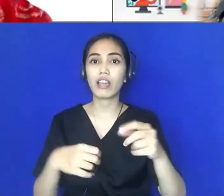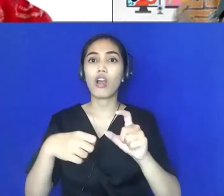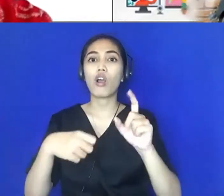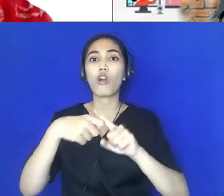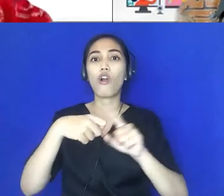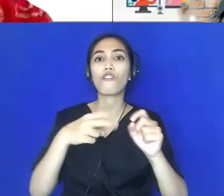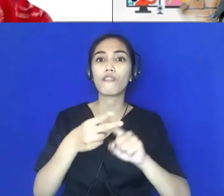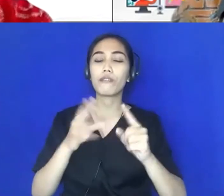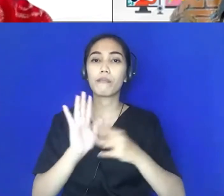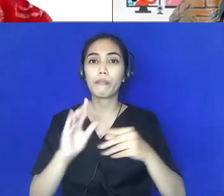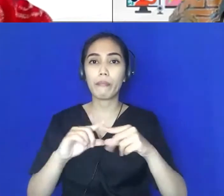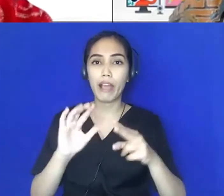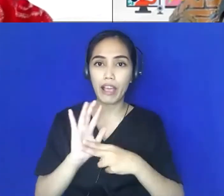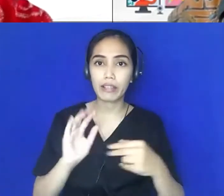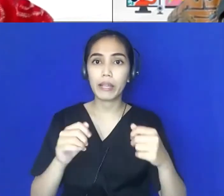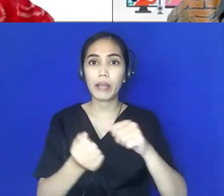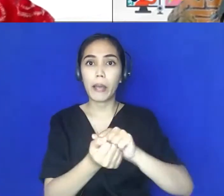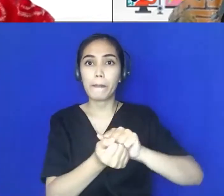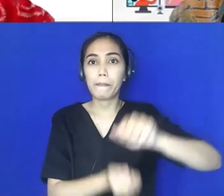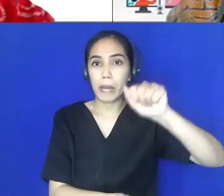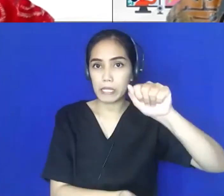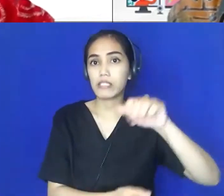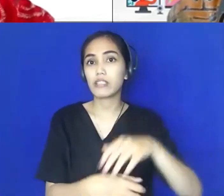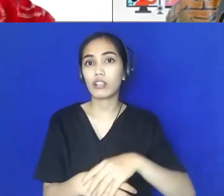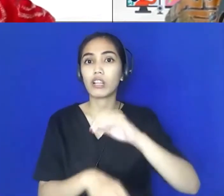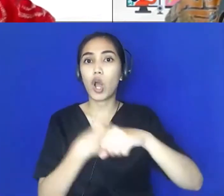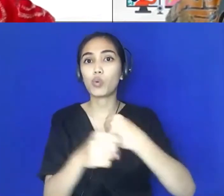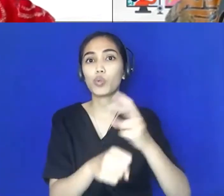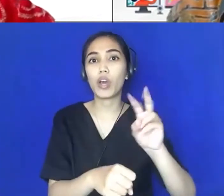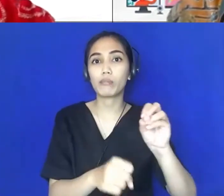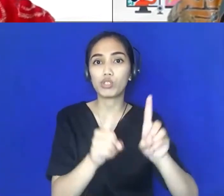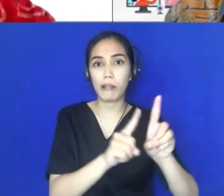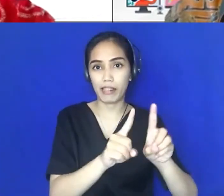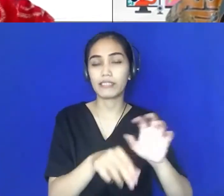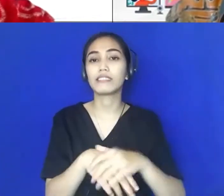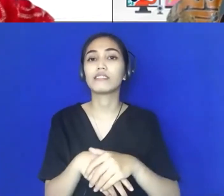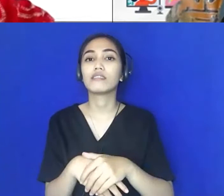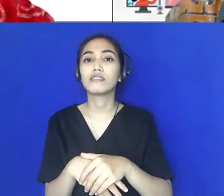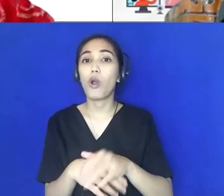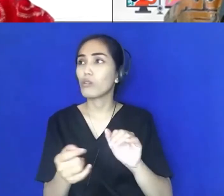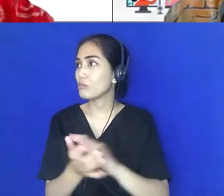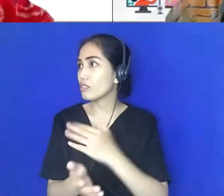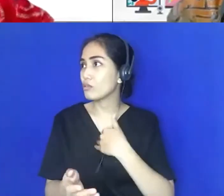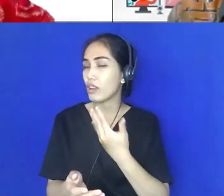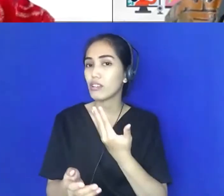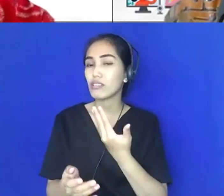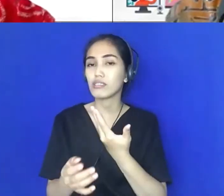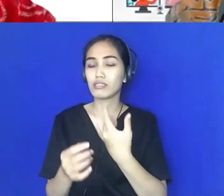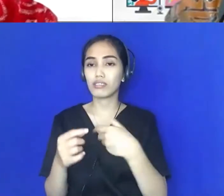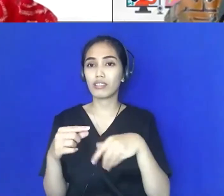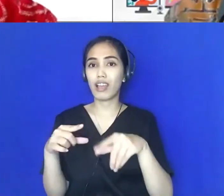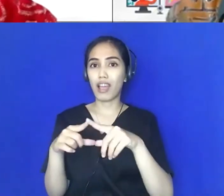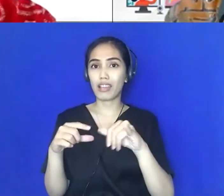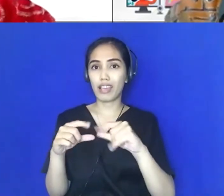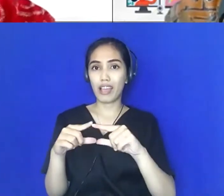International Education tahun 2011. Kebetulan saya juga di IIE, Pak, dari 2016. Jadi, lebih